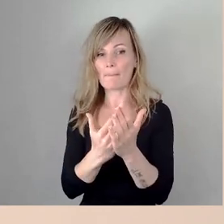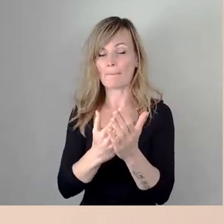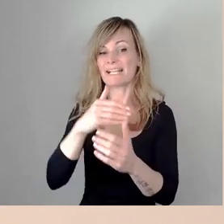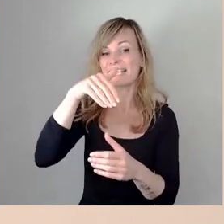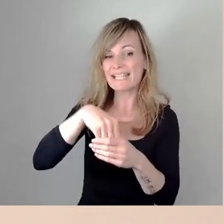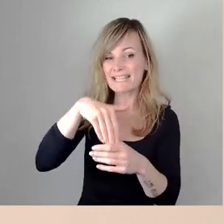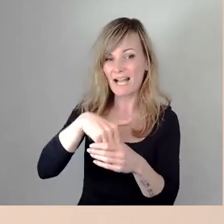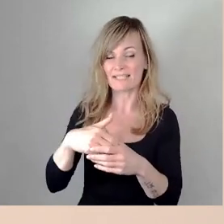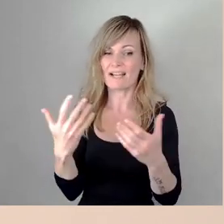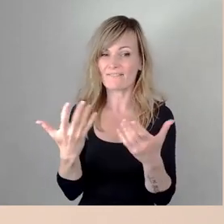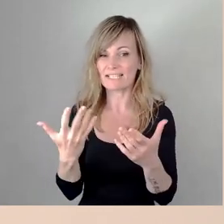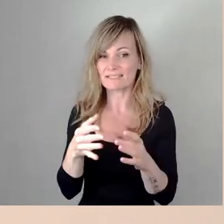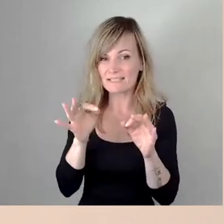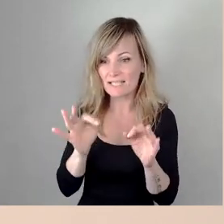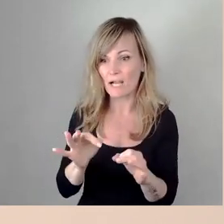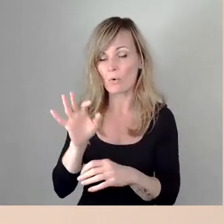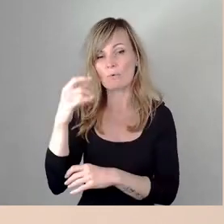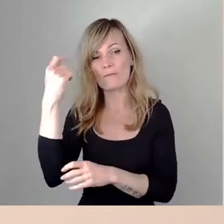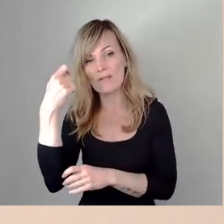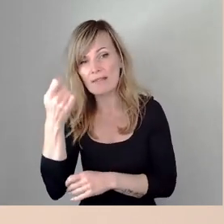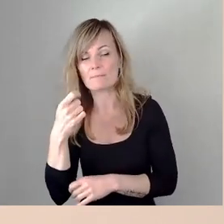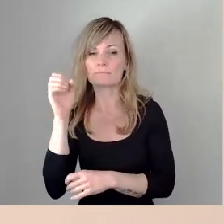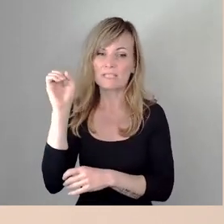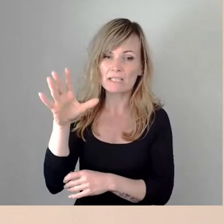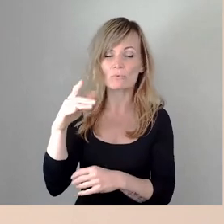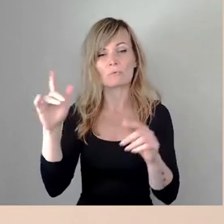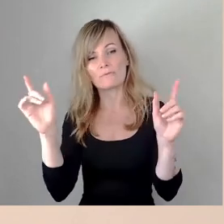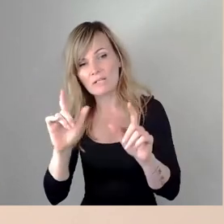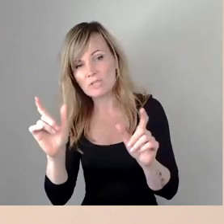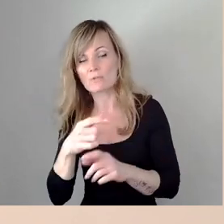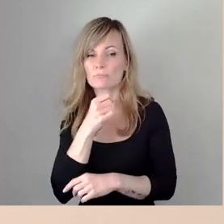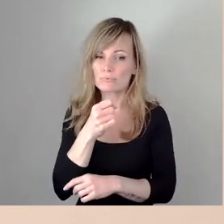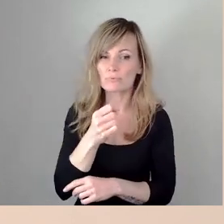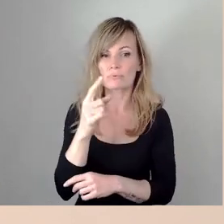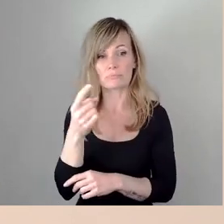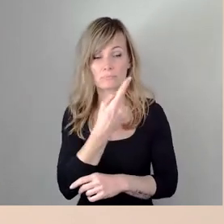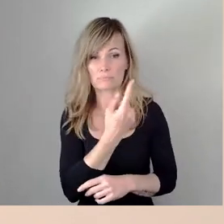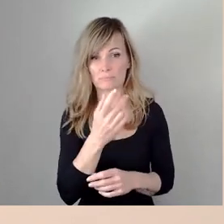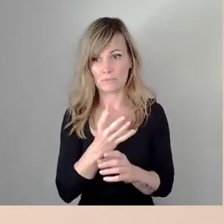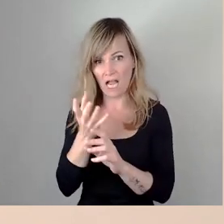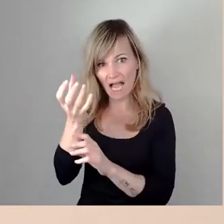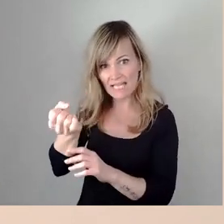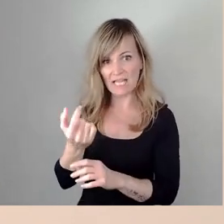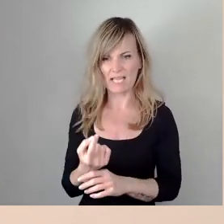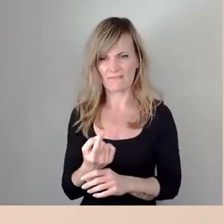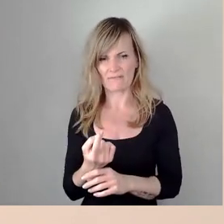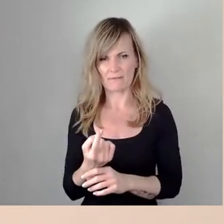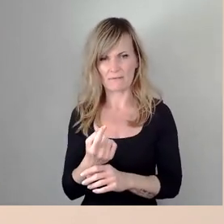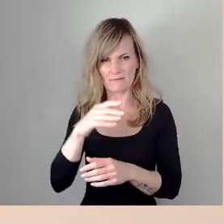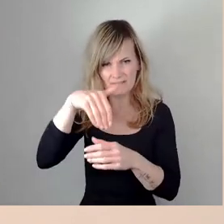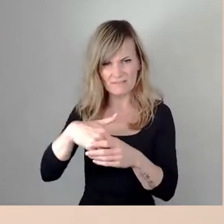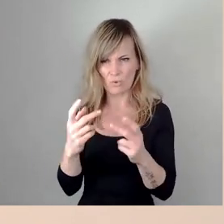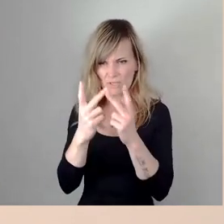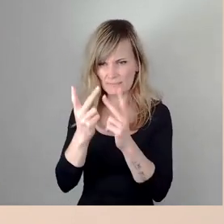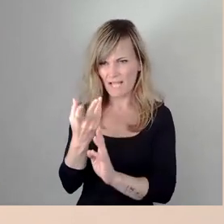für Film und Konzertveranstaltungen Königs Ufer eingreifen will also das absurder Vorwurf dass wir hier